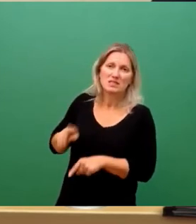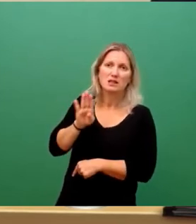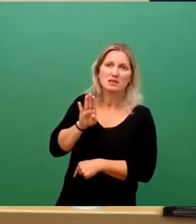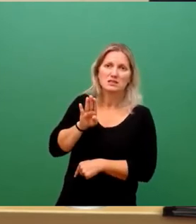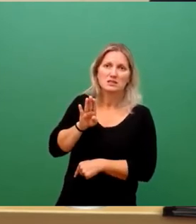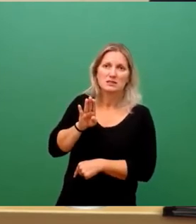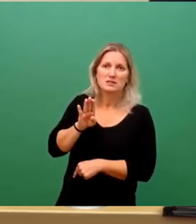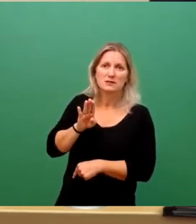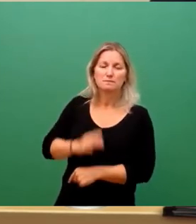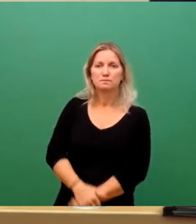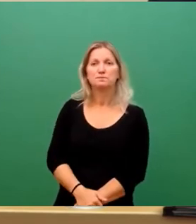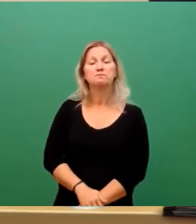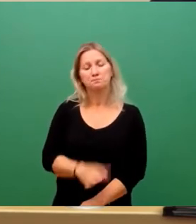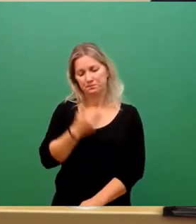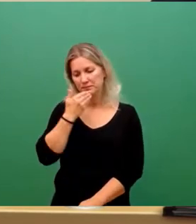Vielen Dank.